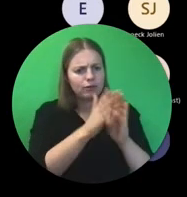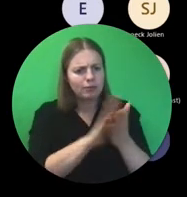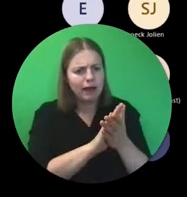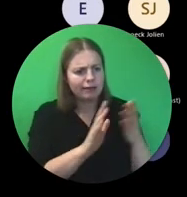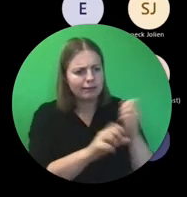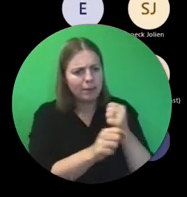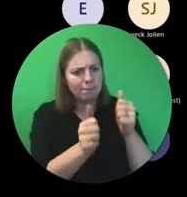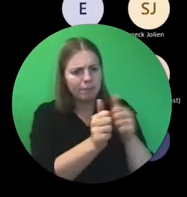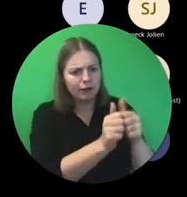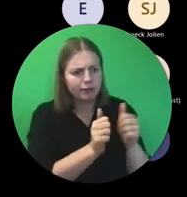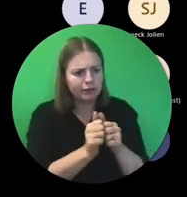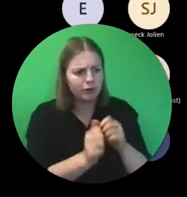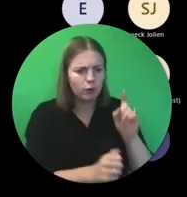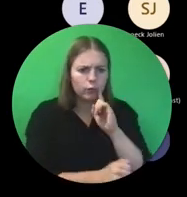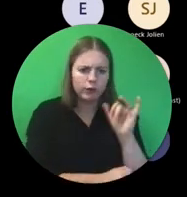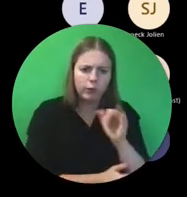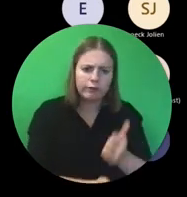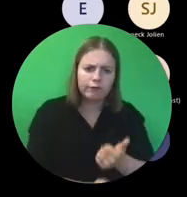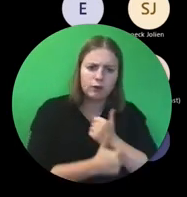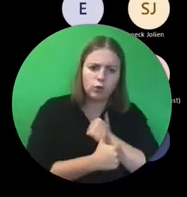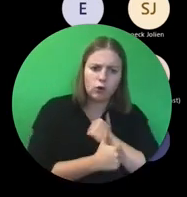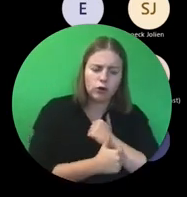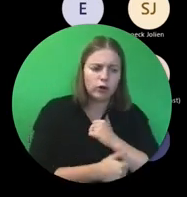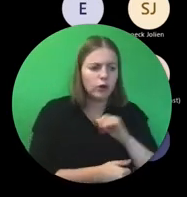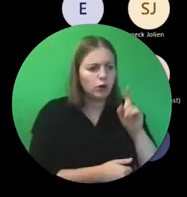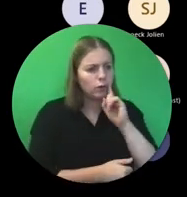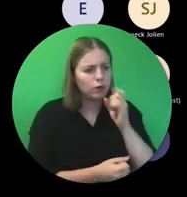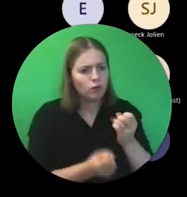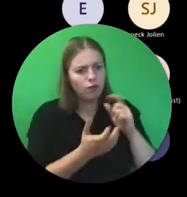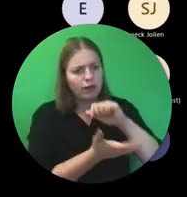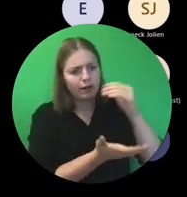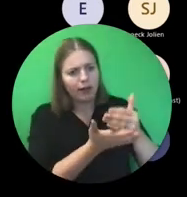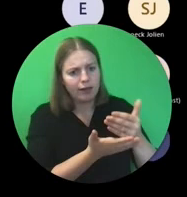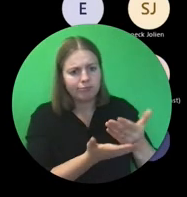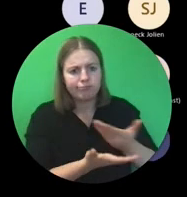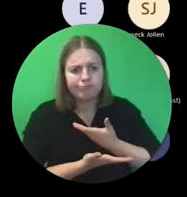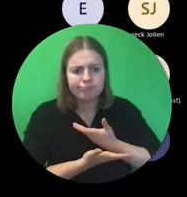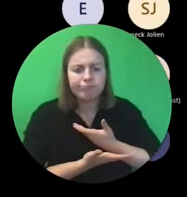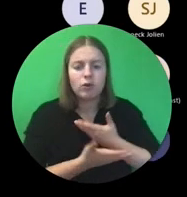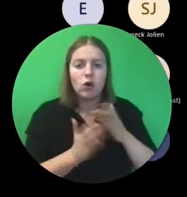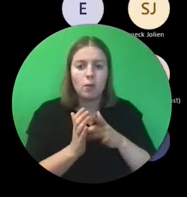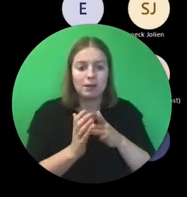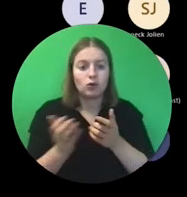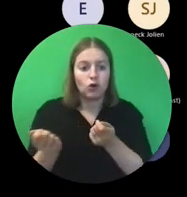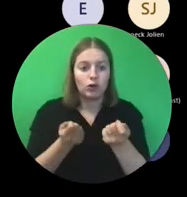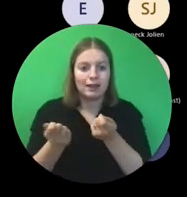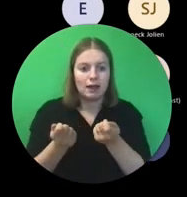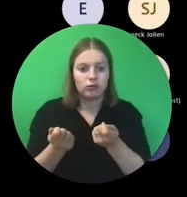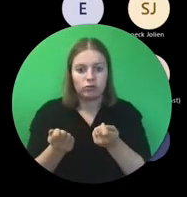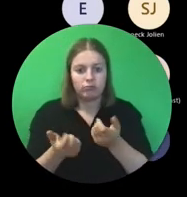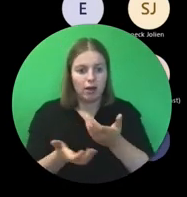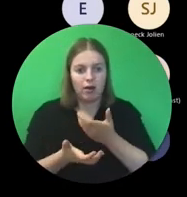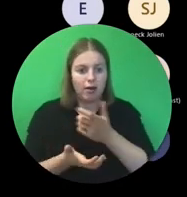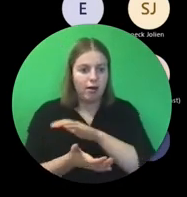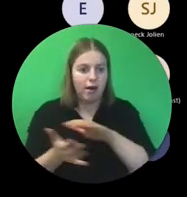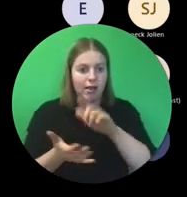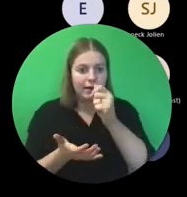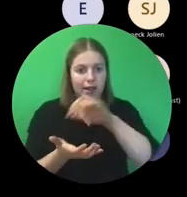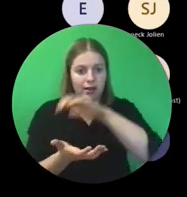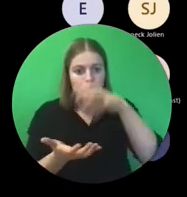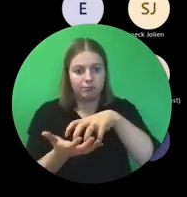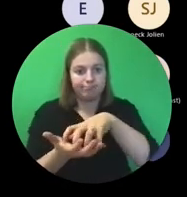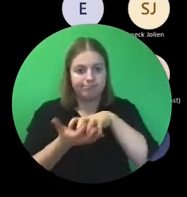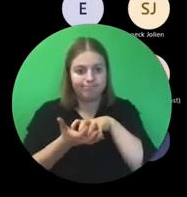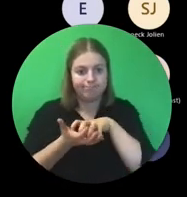je partners. Van wie doet wat, wie krijgt welk geld daarvoor. Want het budget zit allemaal bij de coördinator, bij jullie. En jullie gaan dat budget moeten verdelen.